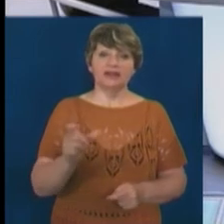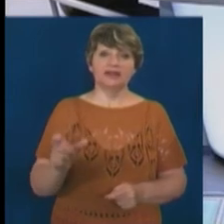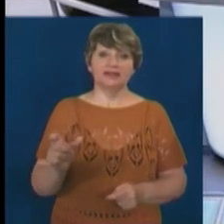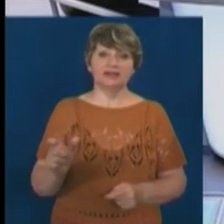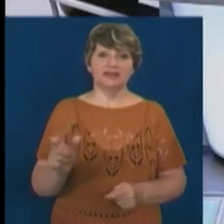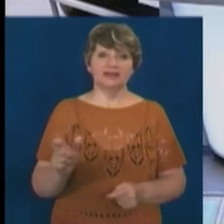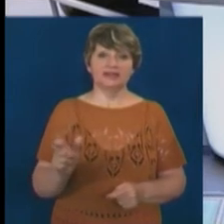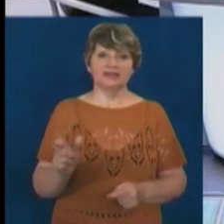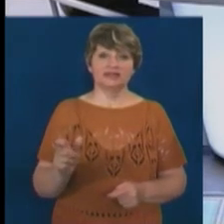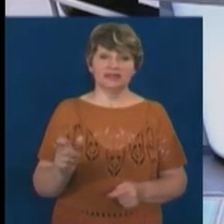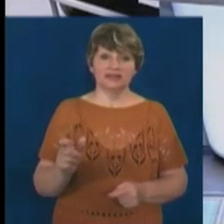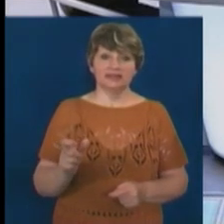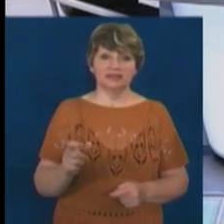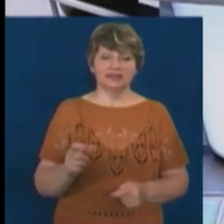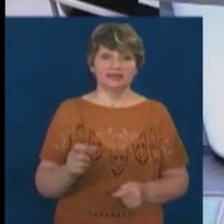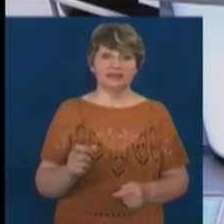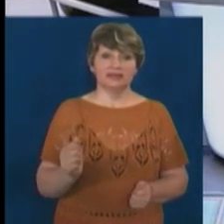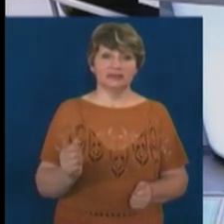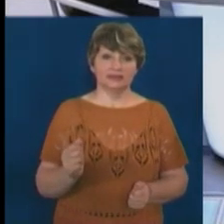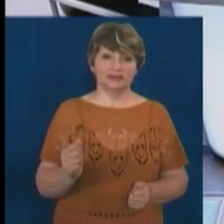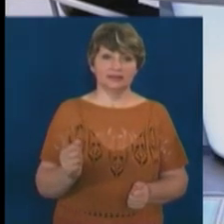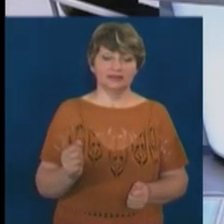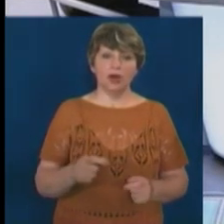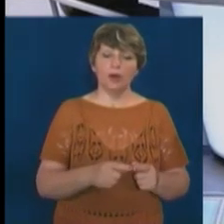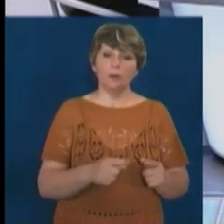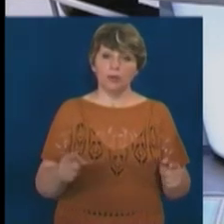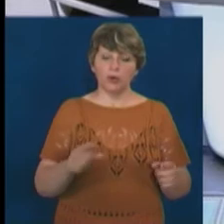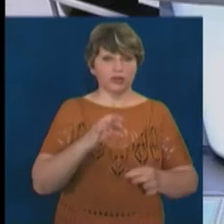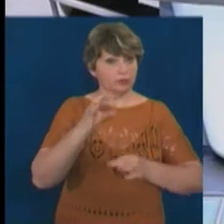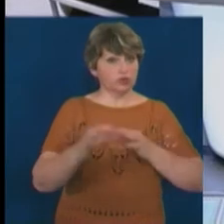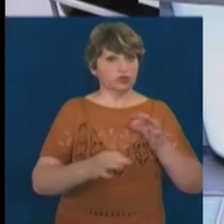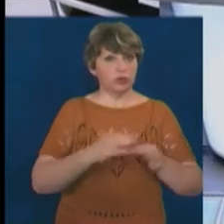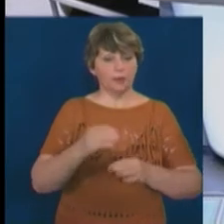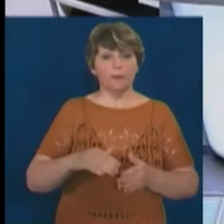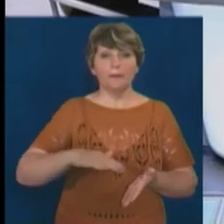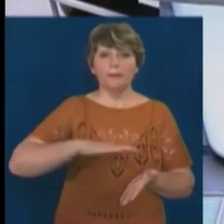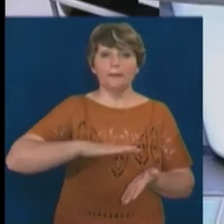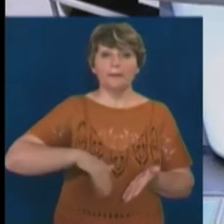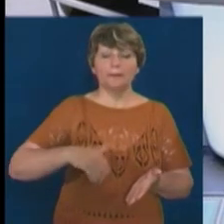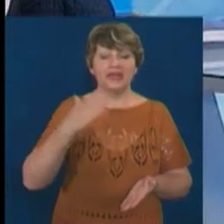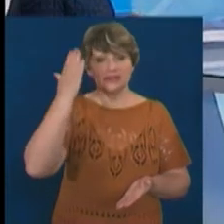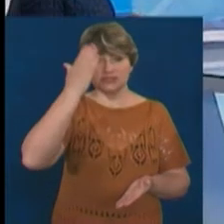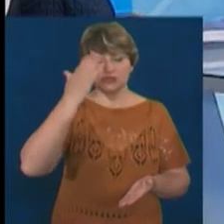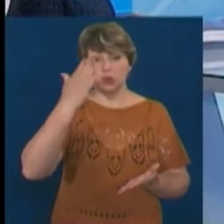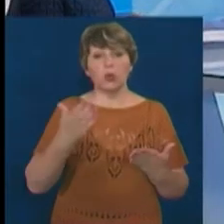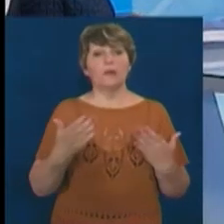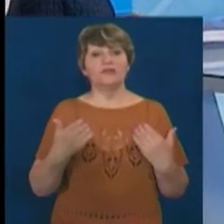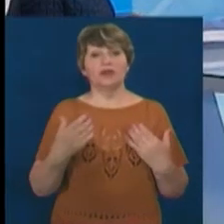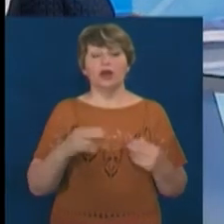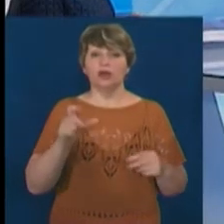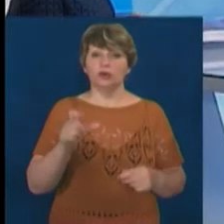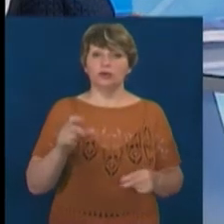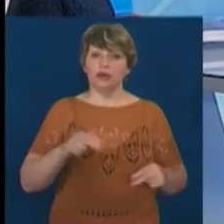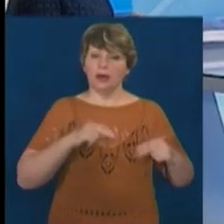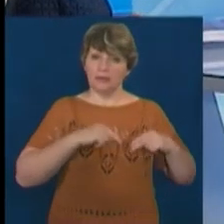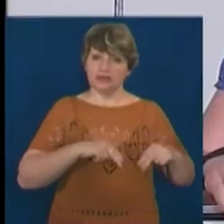-галузі. Але принцип такий, протягом доби, без сною відпочинку зазвичай, люди працюють,